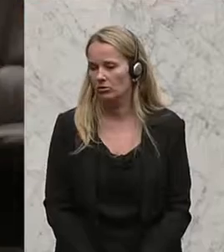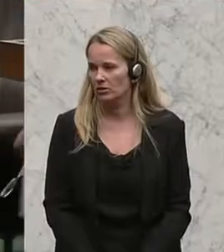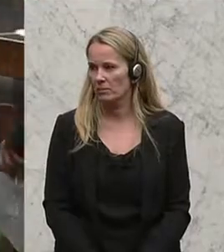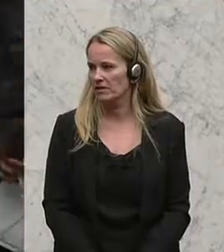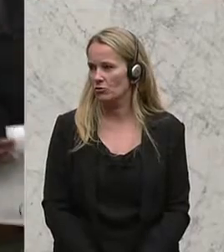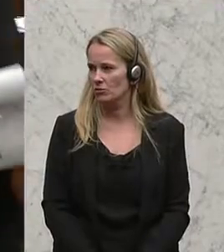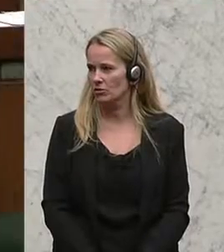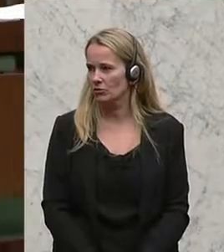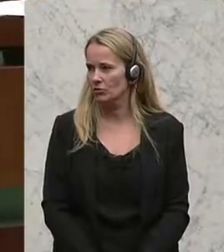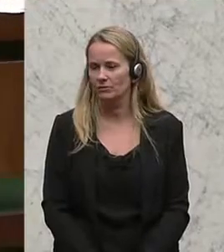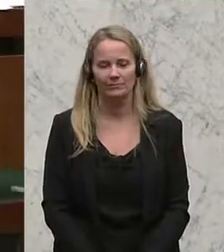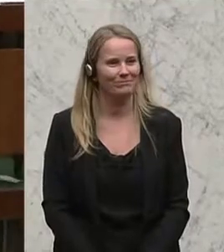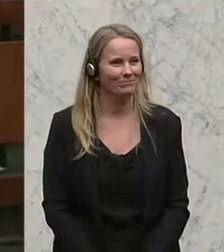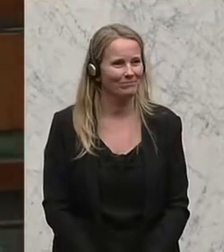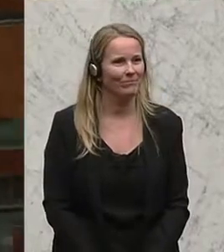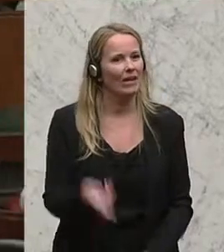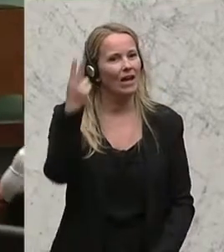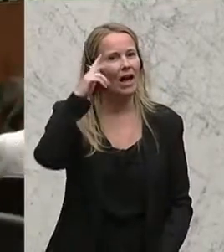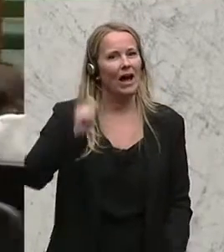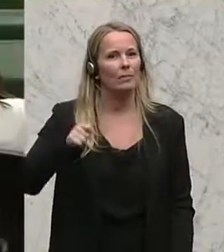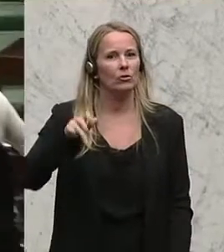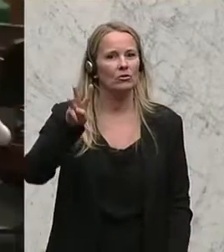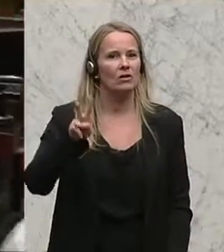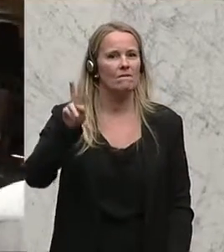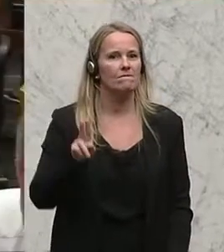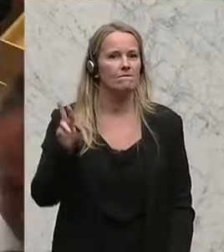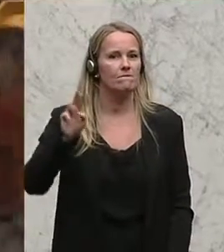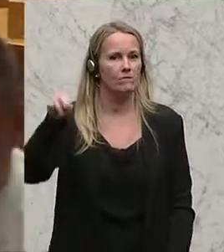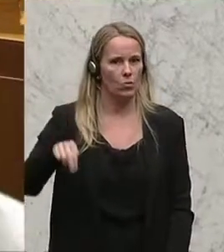Peter Wurm, Konsumentenschutzsprecher der FPÖ ist am Wort.